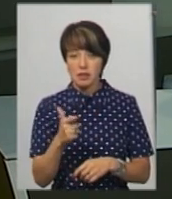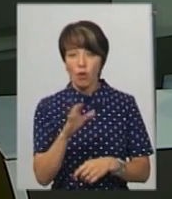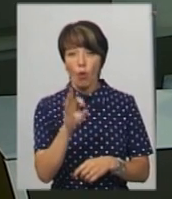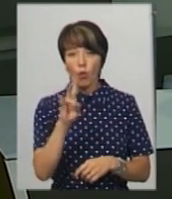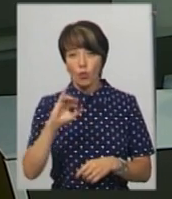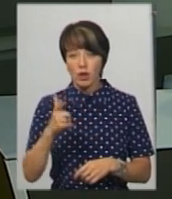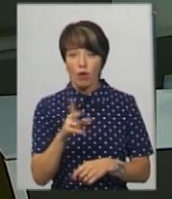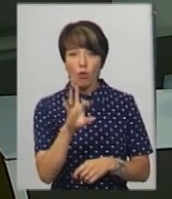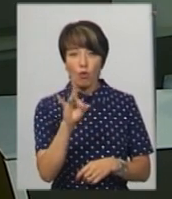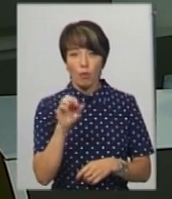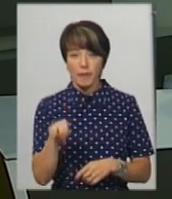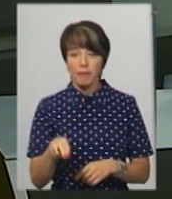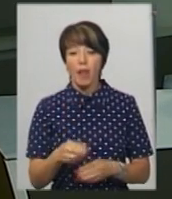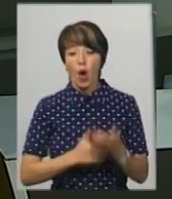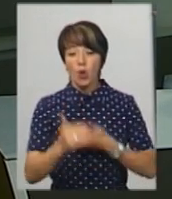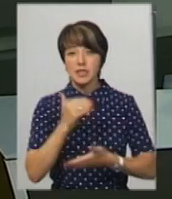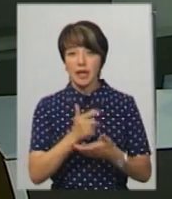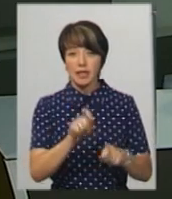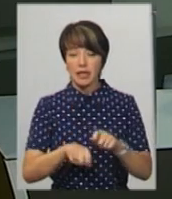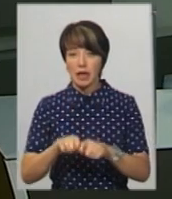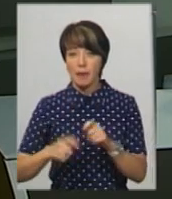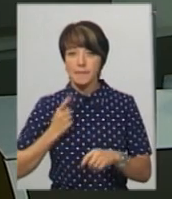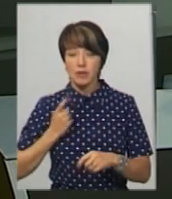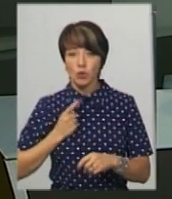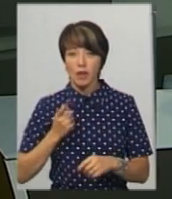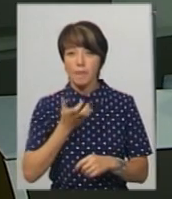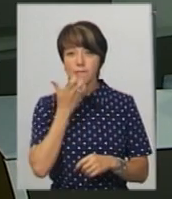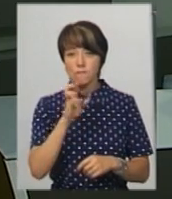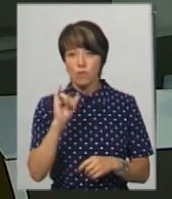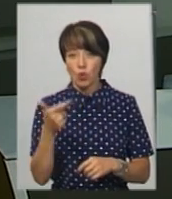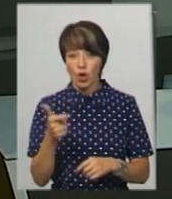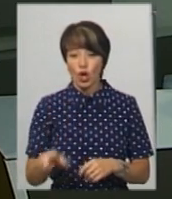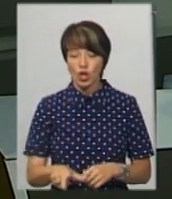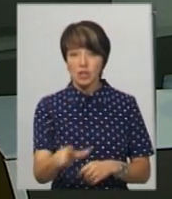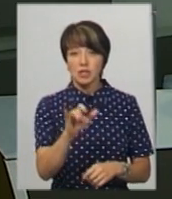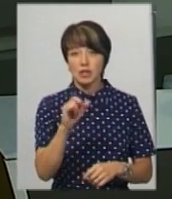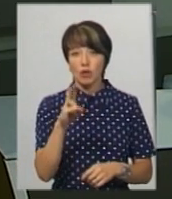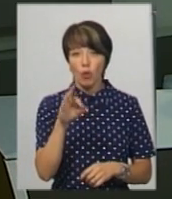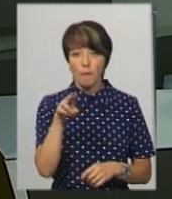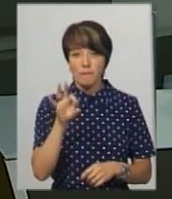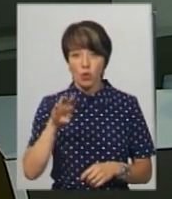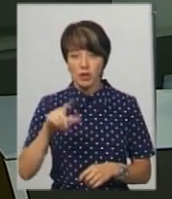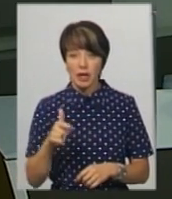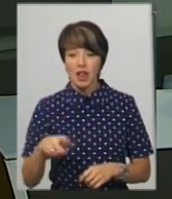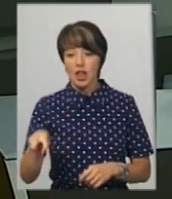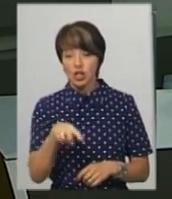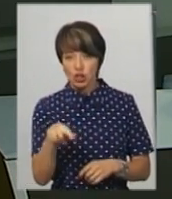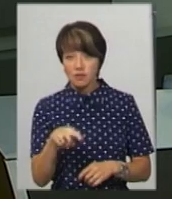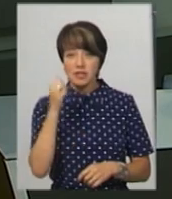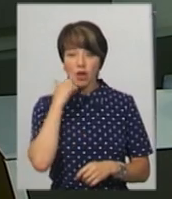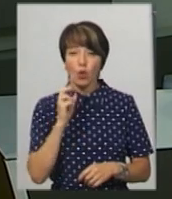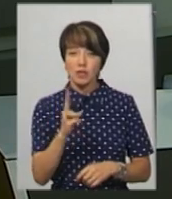окуня і коропа. Останній рейд патруль здійснював на Південному Бузі та річці Ікупоть на території Литичівського та